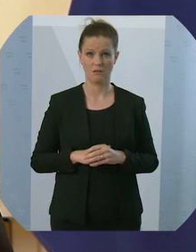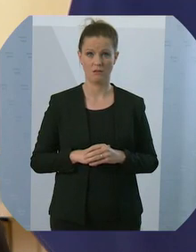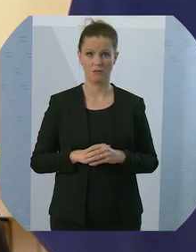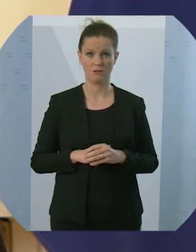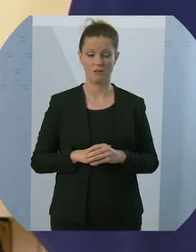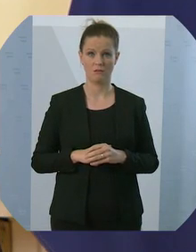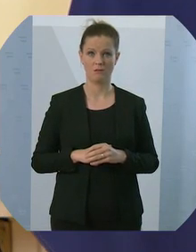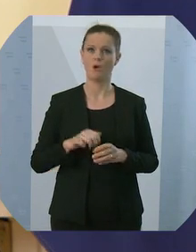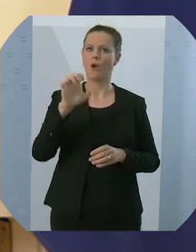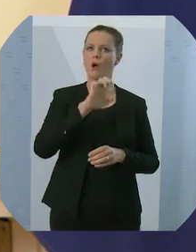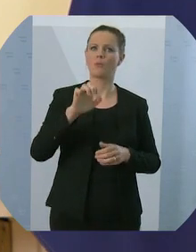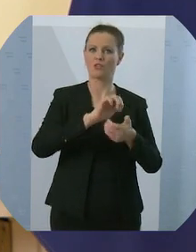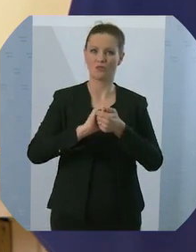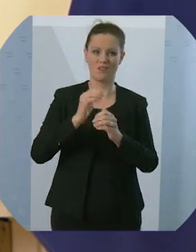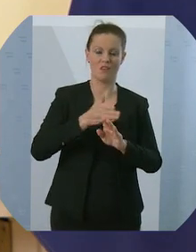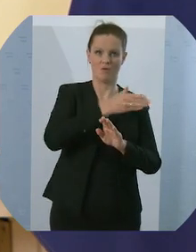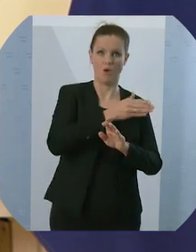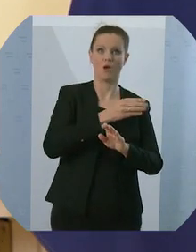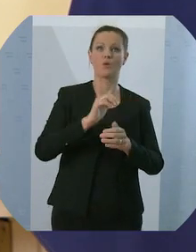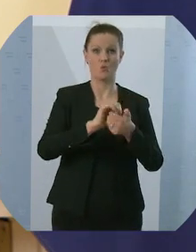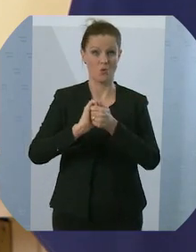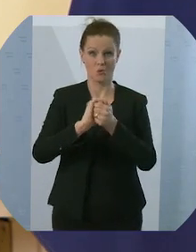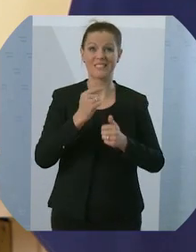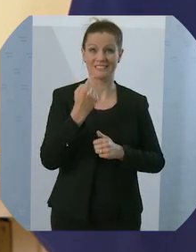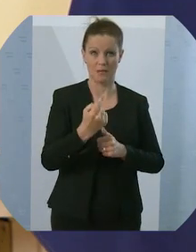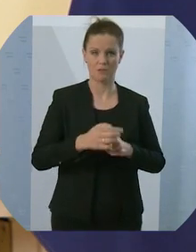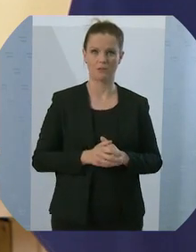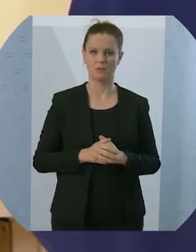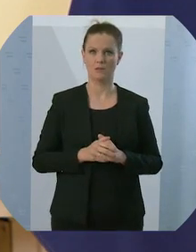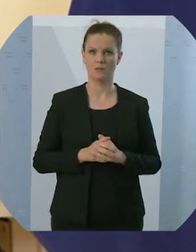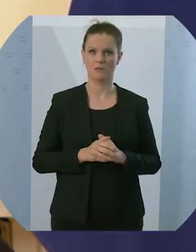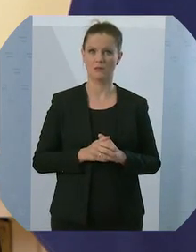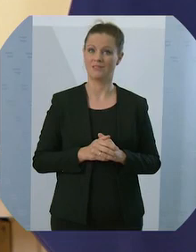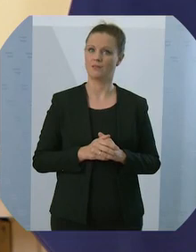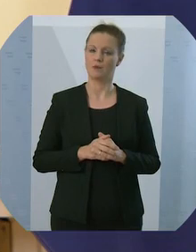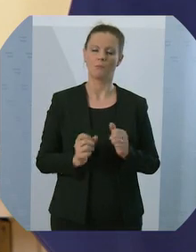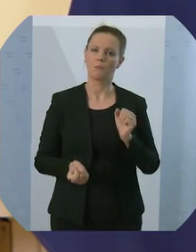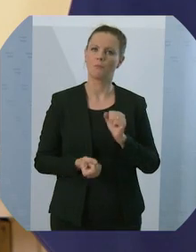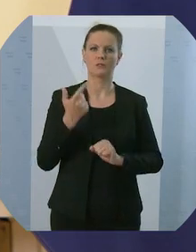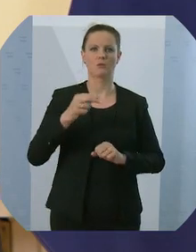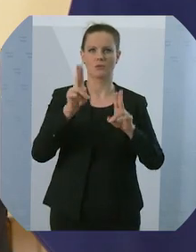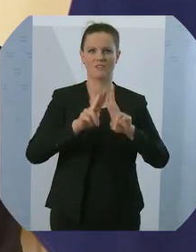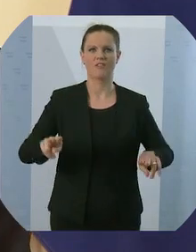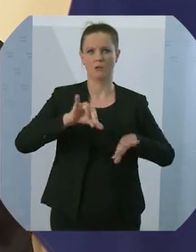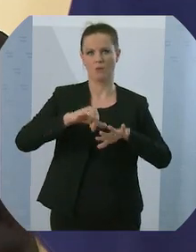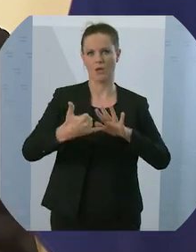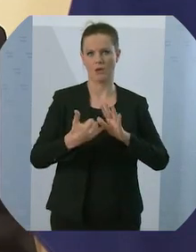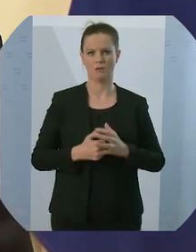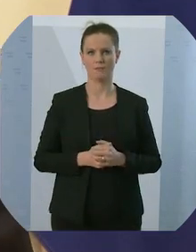Union selbst wurden zu einem einzigartigen Friedensprojekt. Friede, Freiheit, Demokratie,